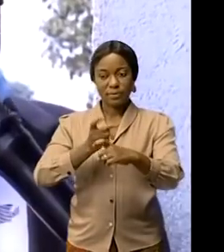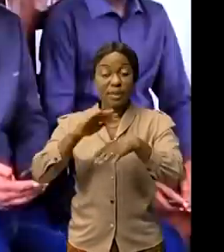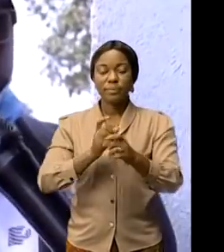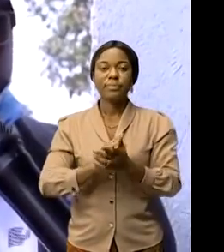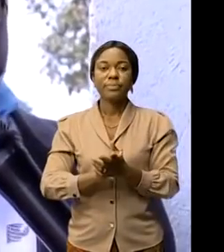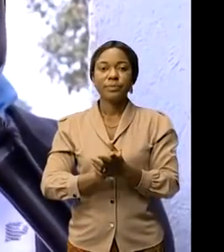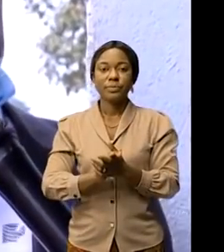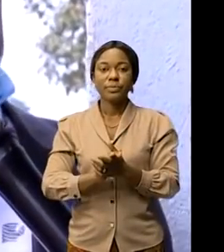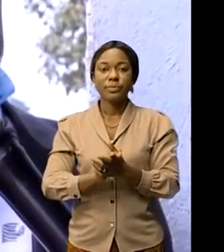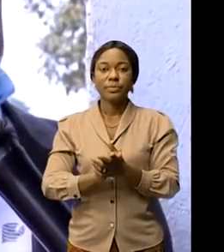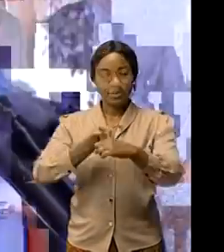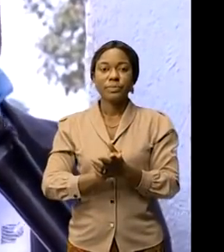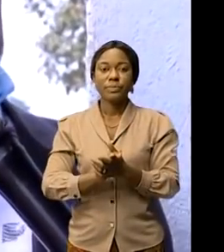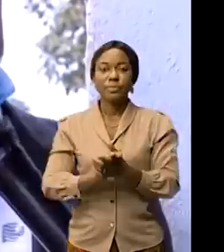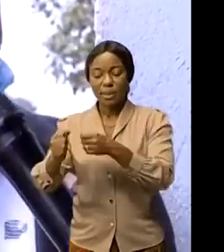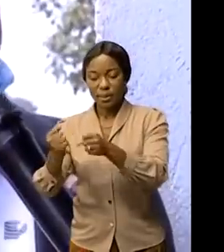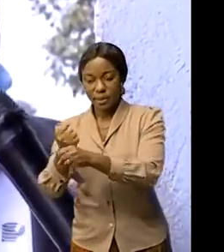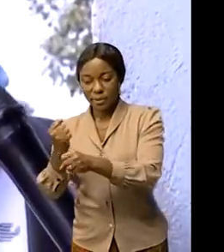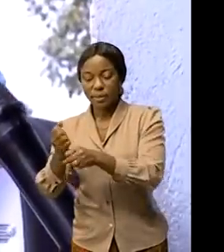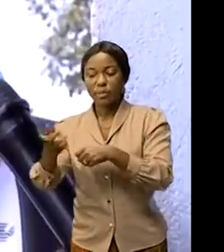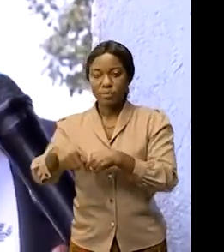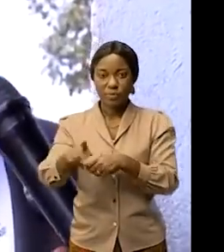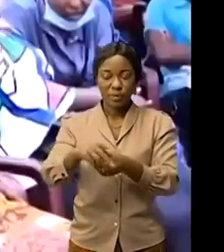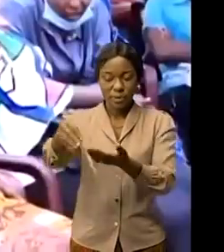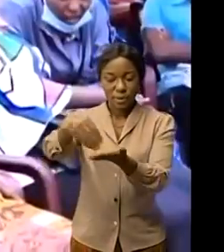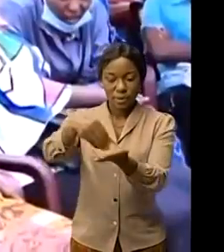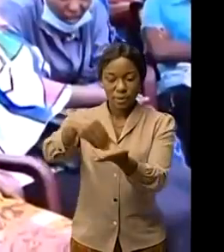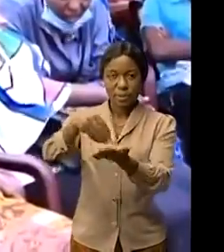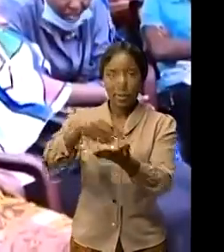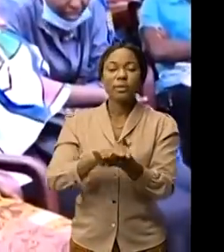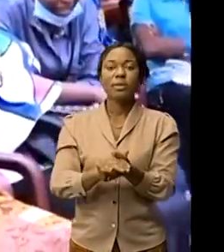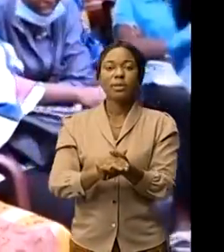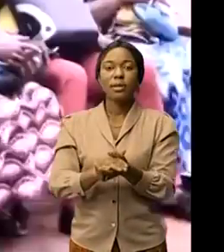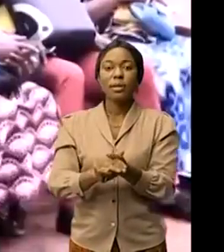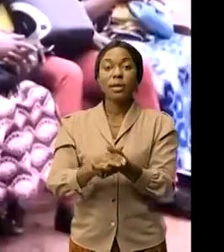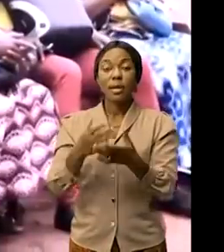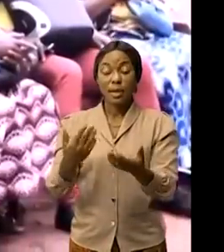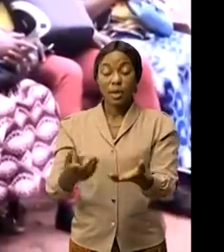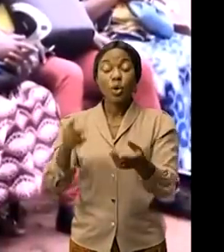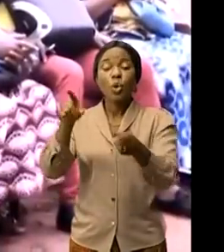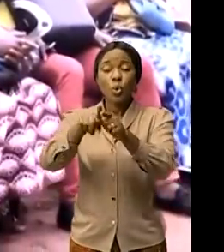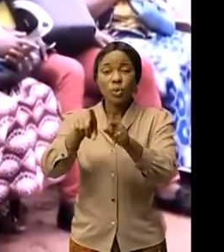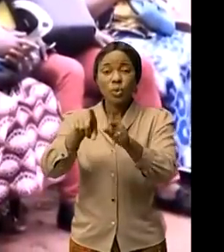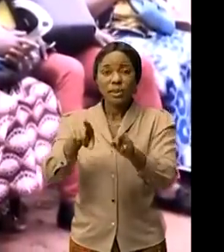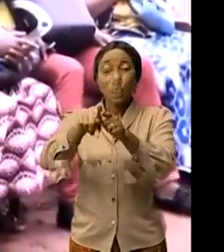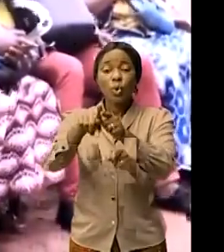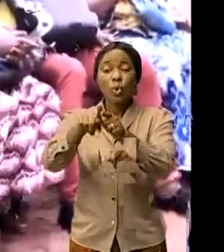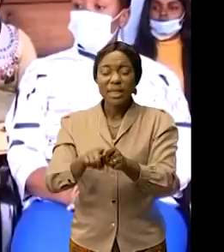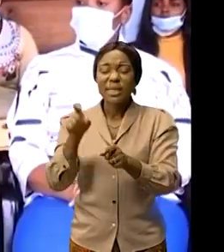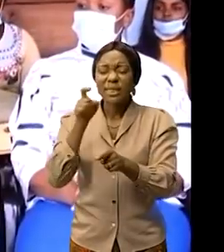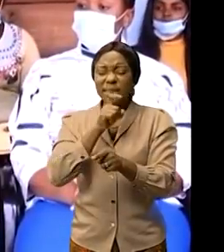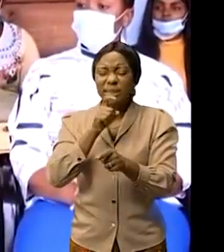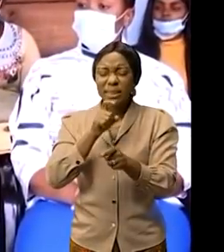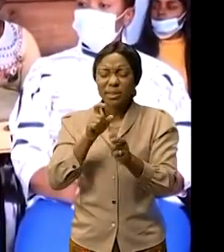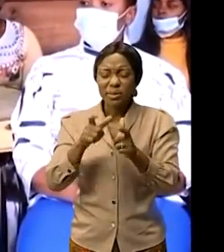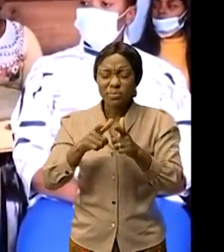dans l'agriculture provinciale des recettes il n'y a pas que d'un primaire propre à la province de la situation excellence